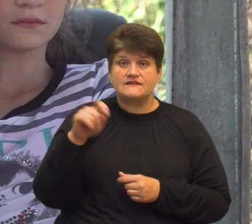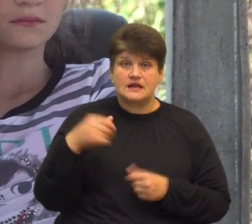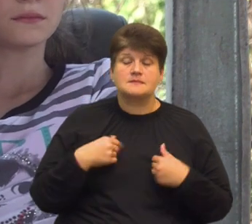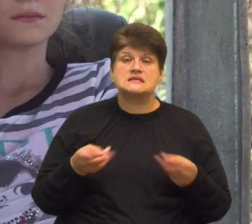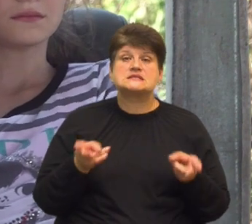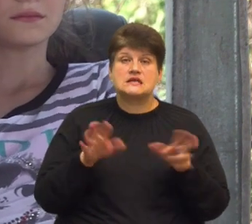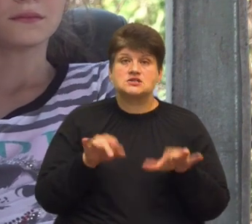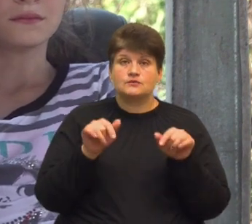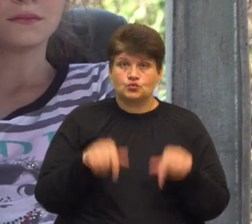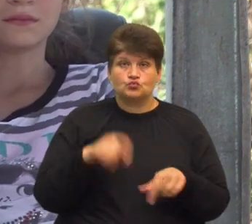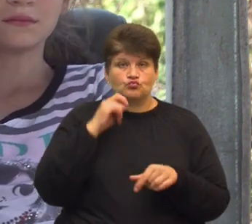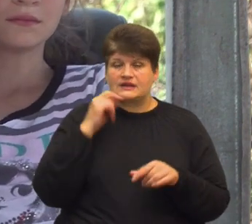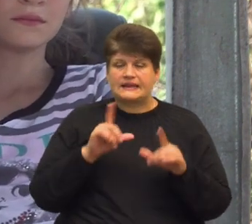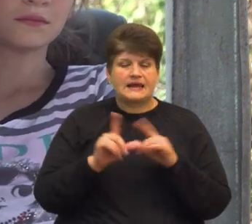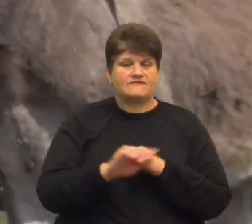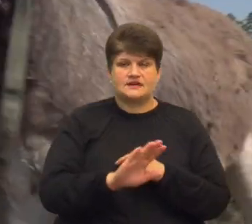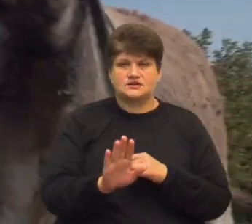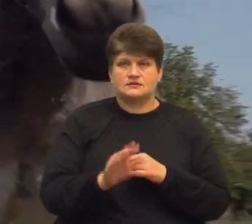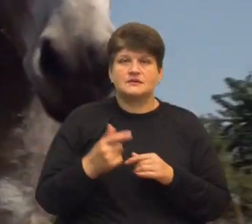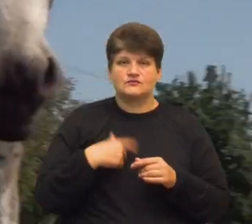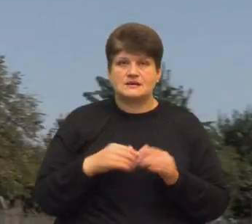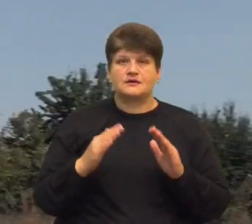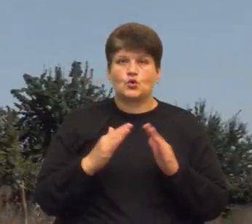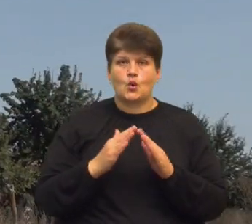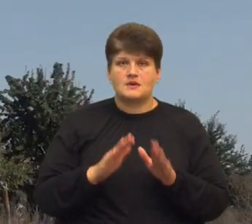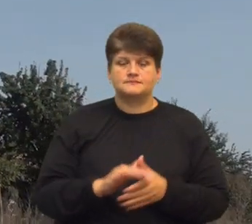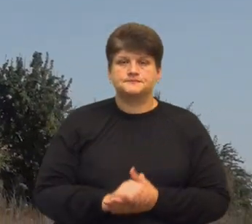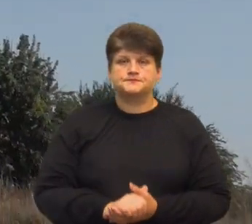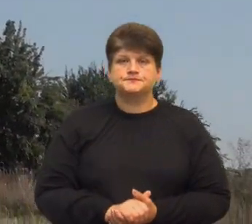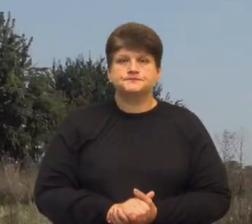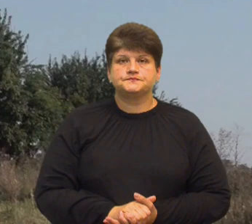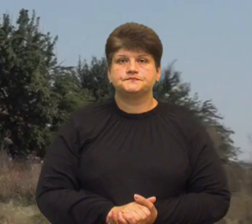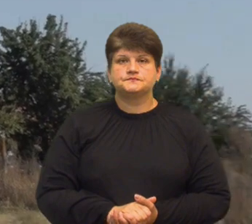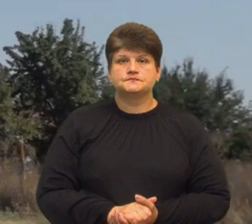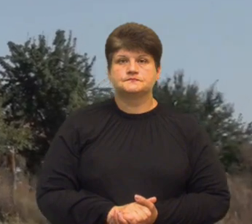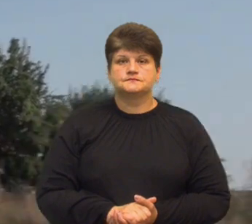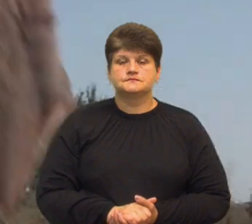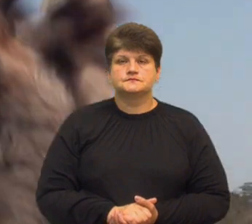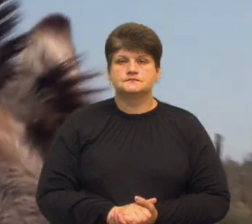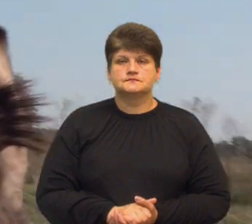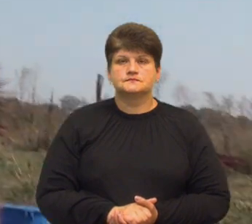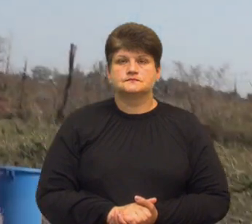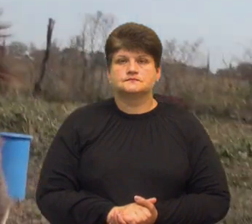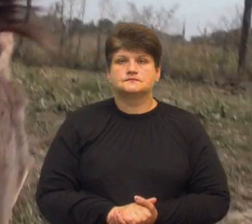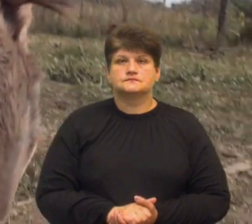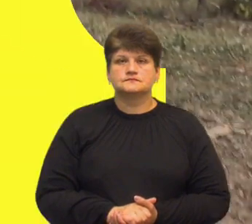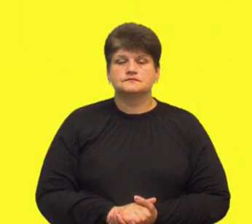в Україні, не виїжджаючи, ми в себе вдома. Богдана Савицька, Андрій Подак, Суспільні новини, Тернопільщина.